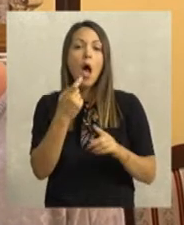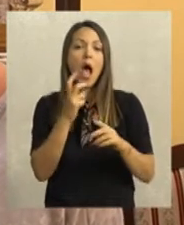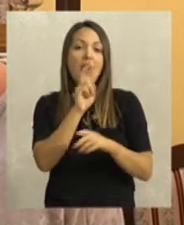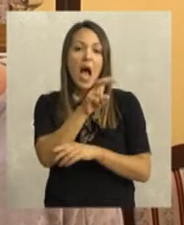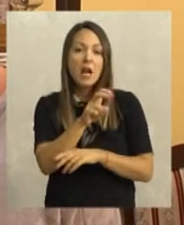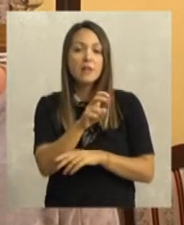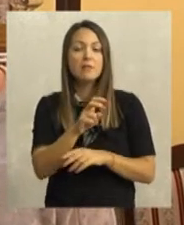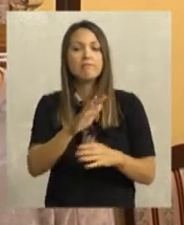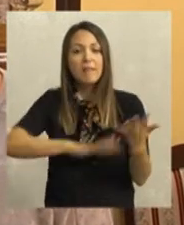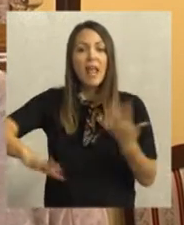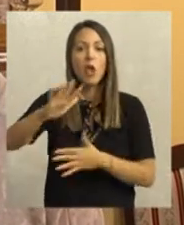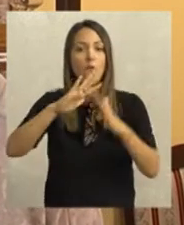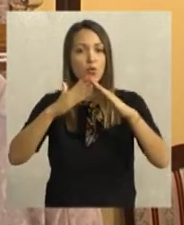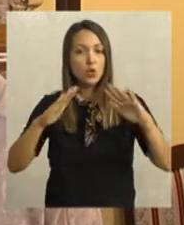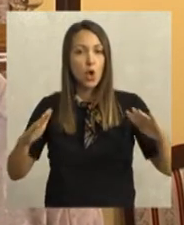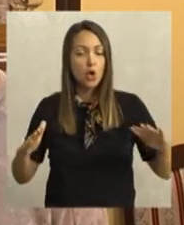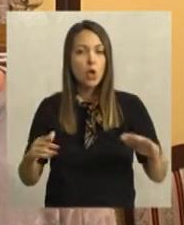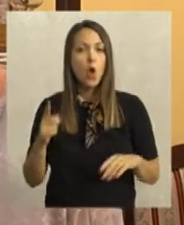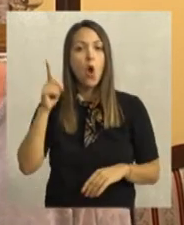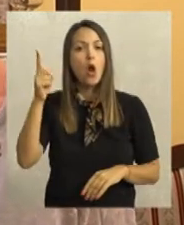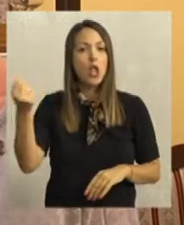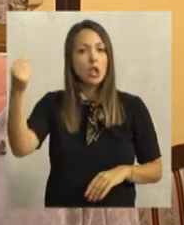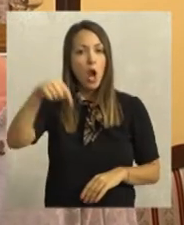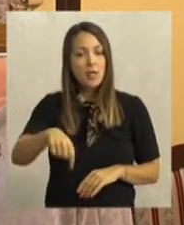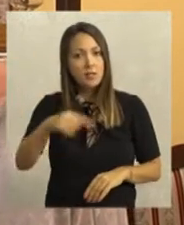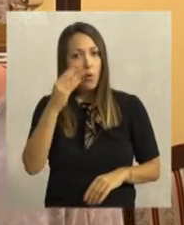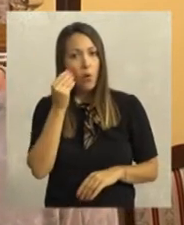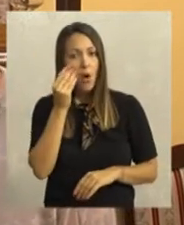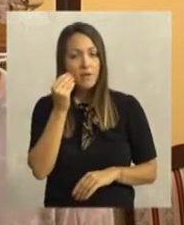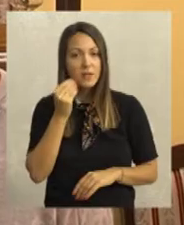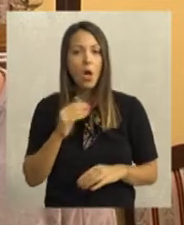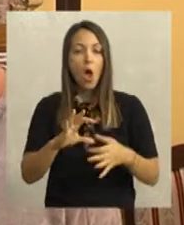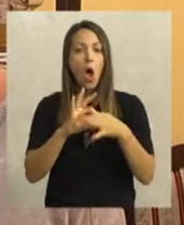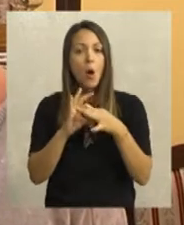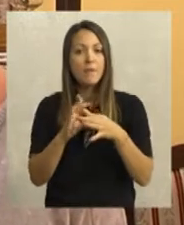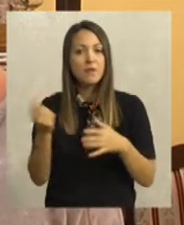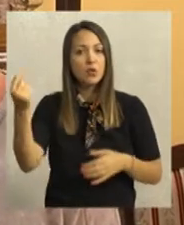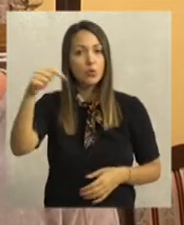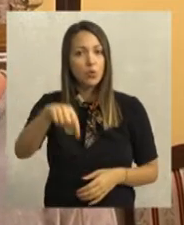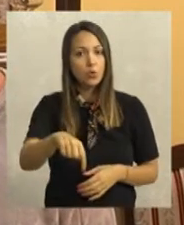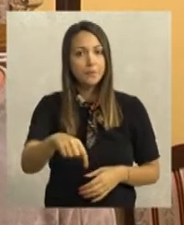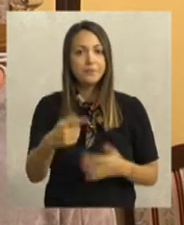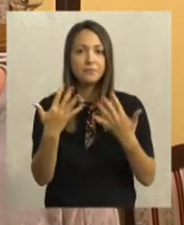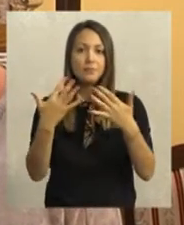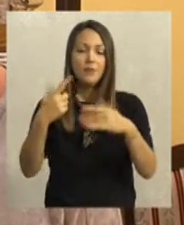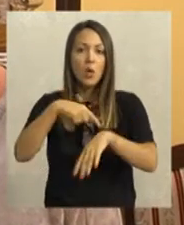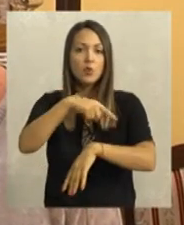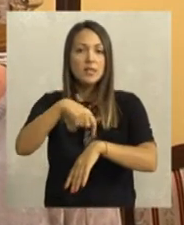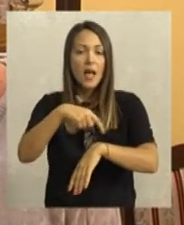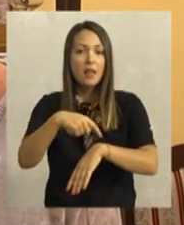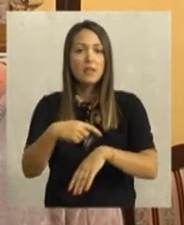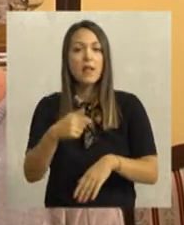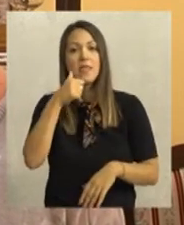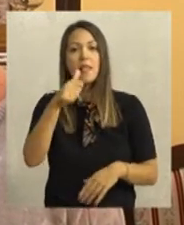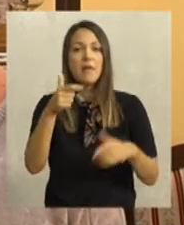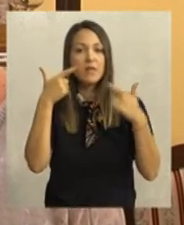regiju Fruške gore. Pa, u tom smislu, oni posećuju Novi Sad i obavezno dođu bar na par sati